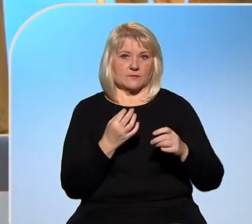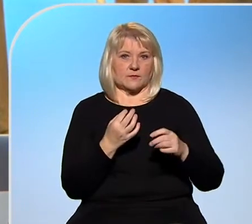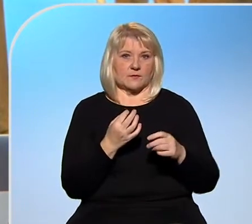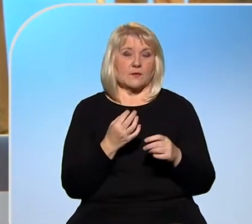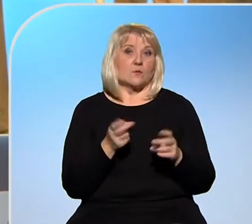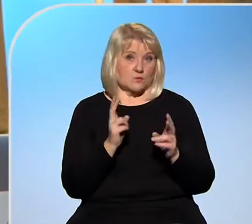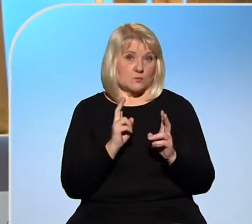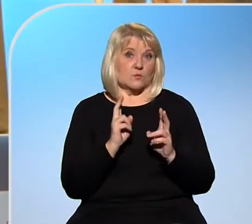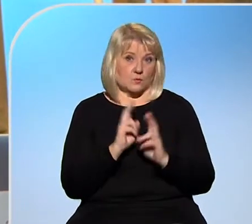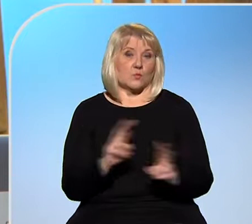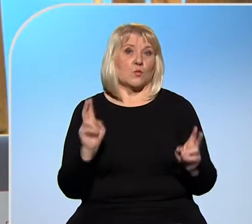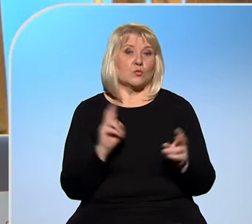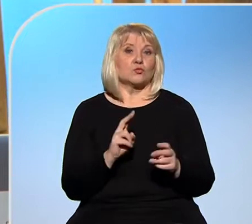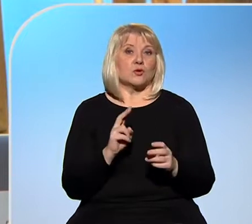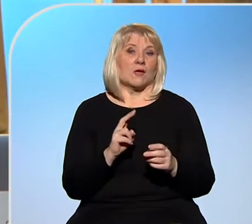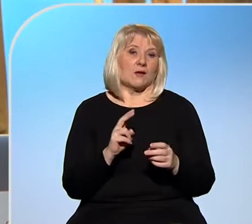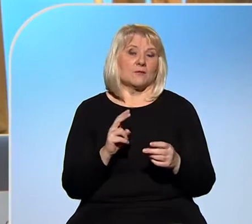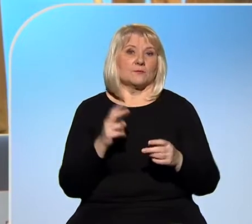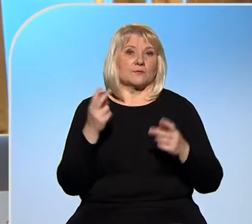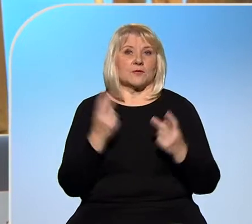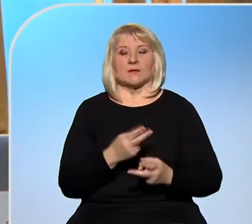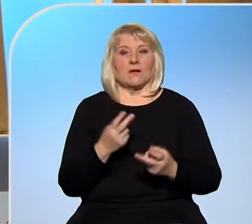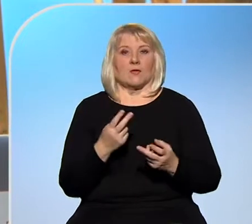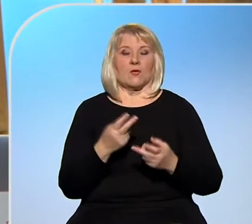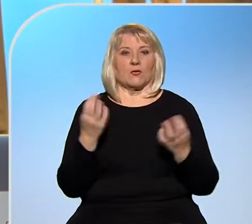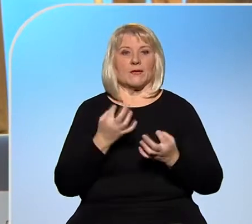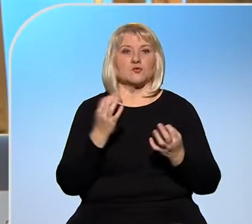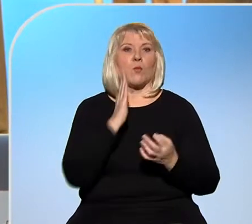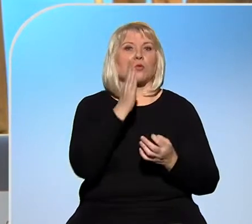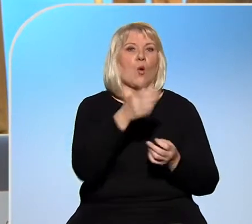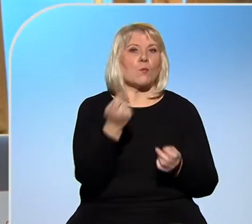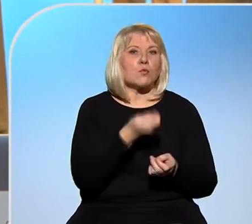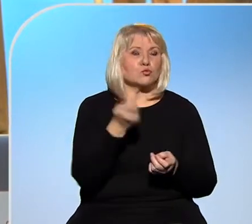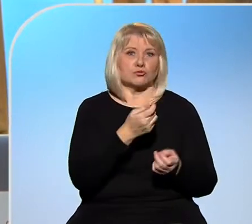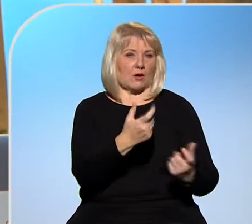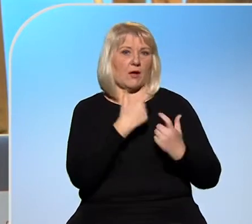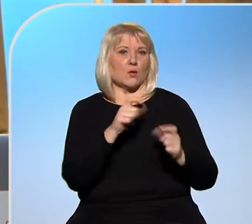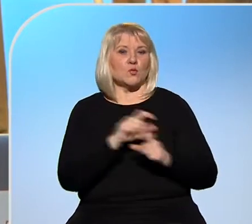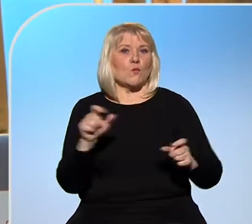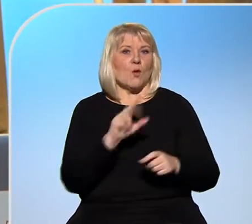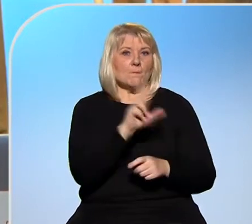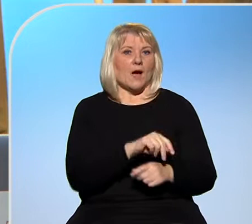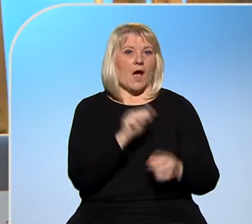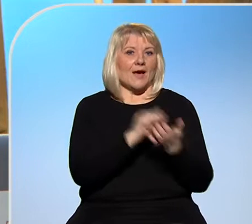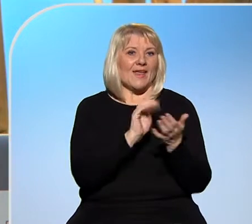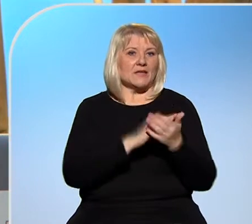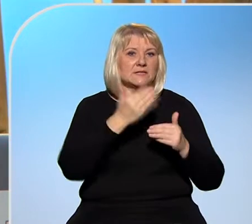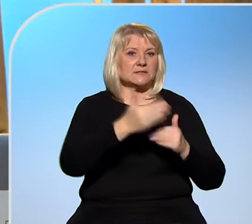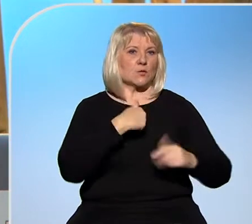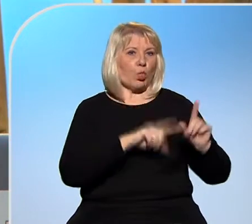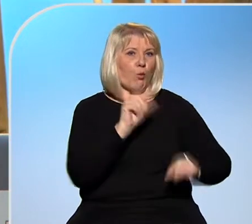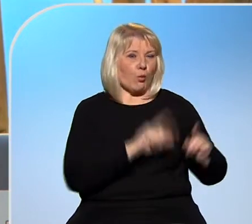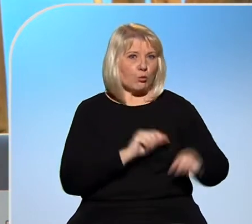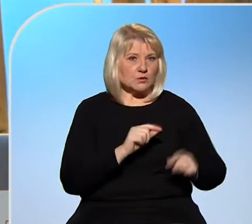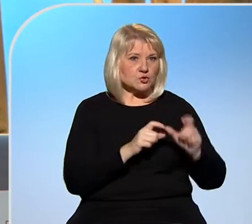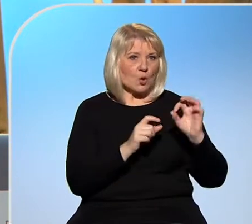dokáže ovlivnit i budoucí získávání případních finančních produktů, jako jsou úvěry a podobně. To je registr Solus. A pak druhá věc, do toho